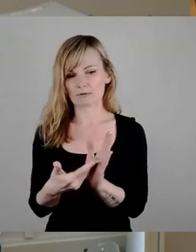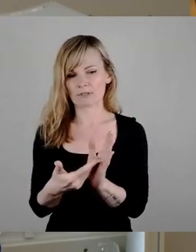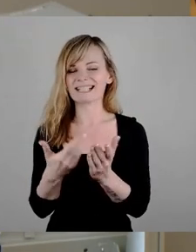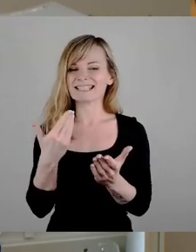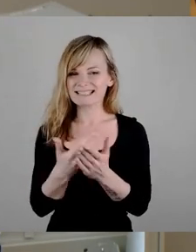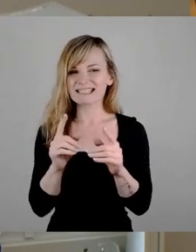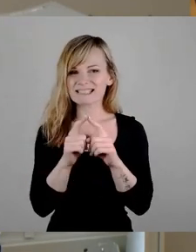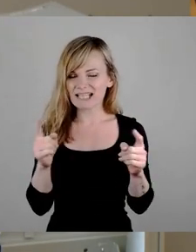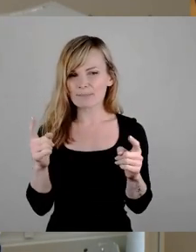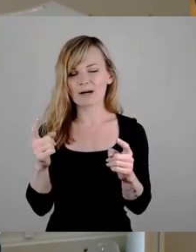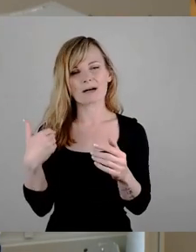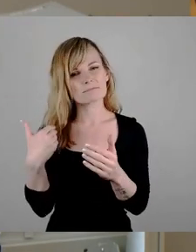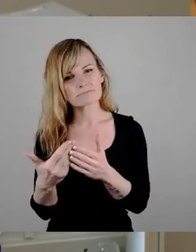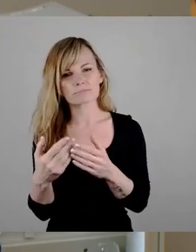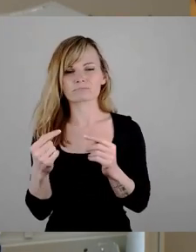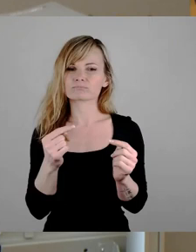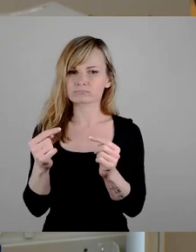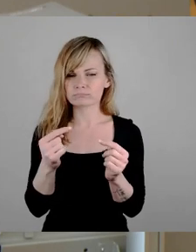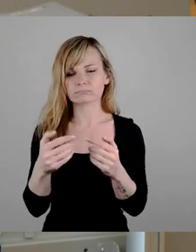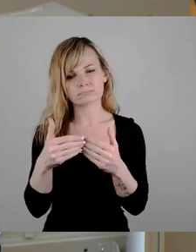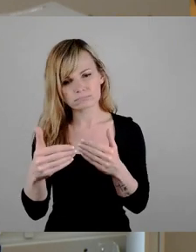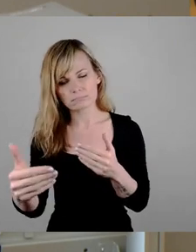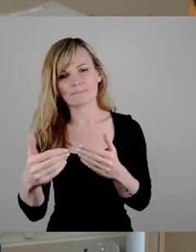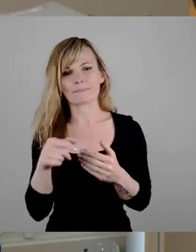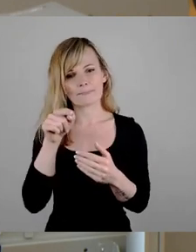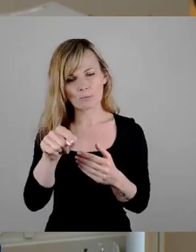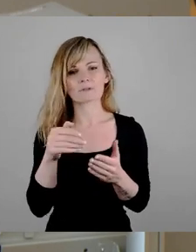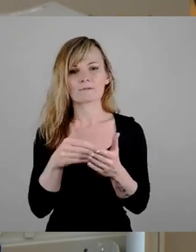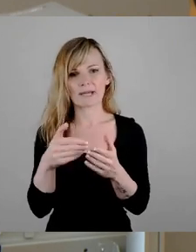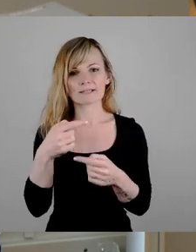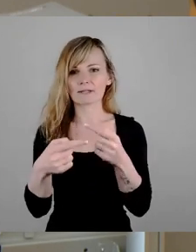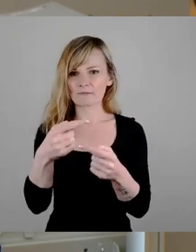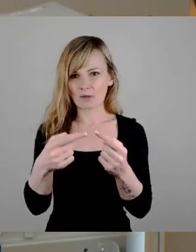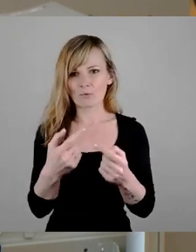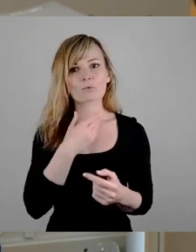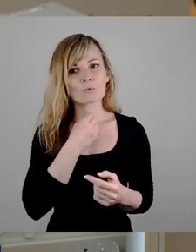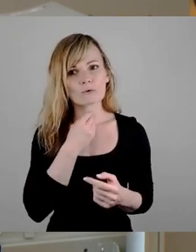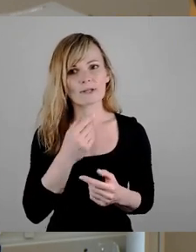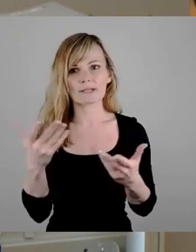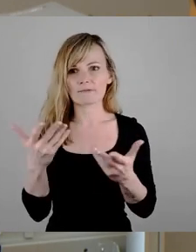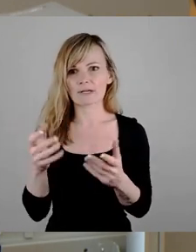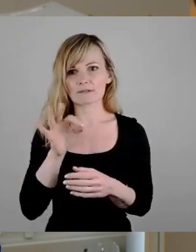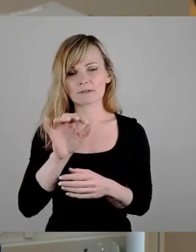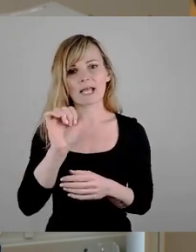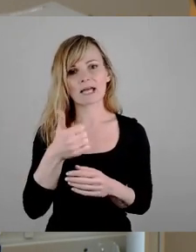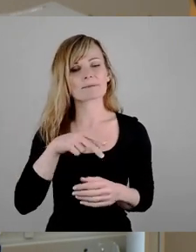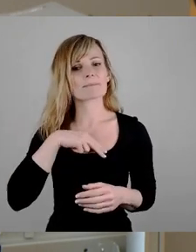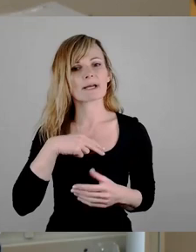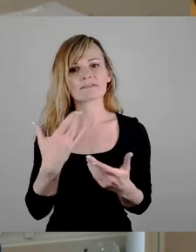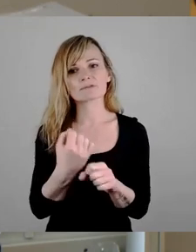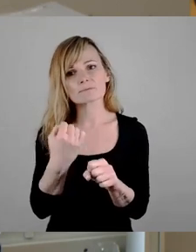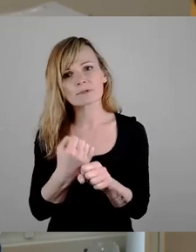wird, wo wir darüber diskutieren werden, welche Weiterentwicklungsnotwendigkeiten gibt es vielleicht bei dem ersten Preis noch. Was muss man vielleicht noch